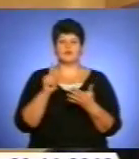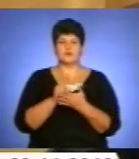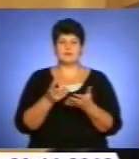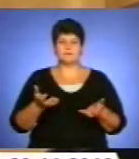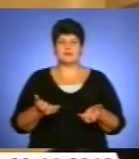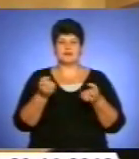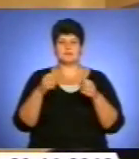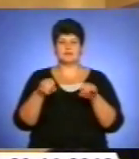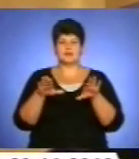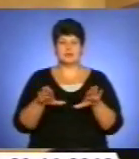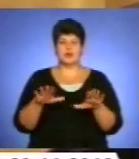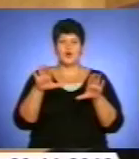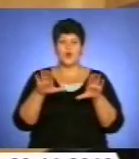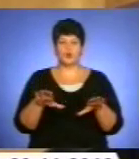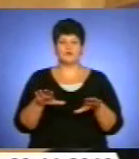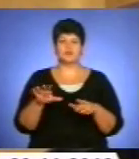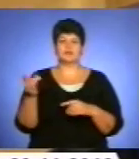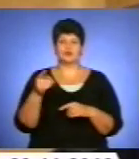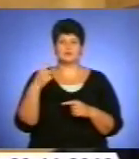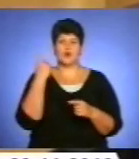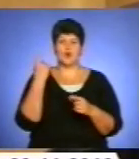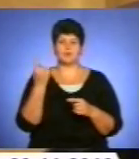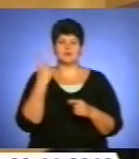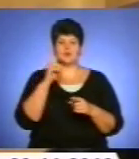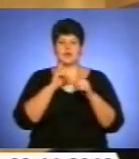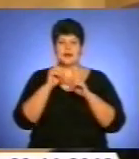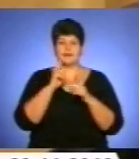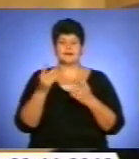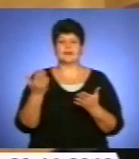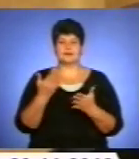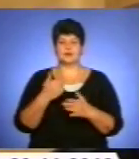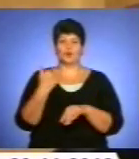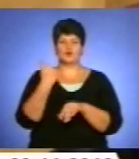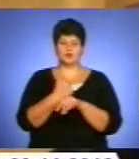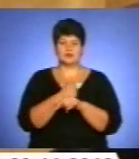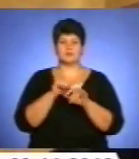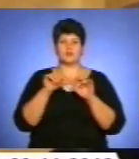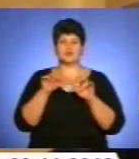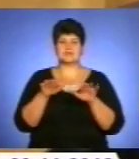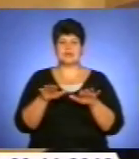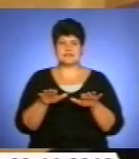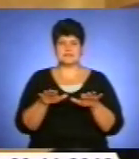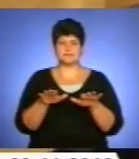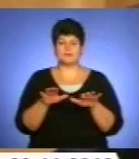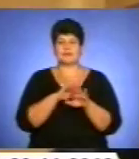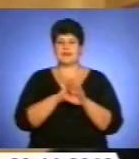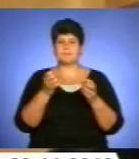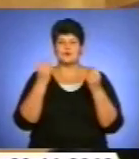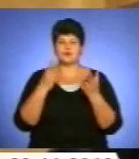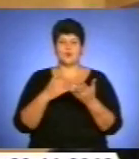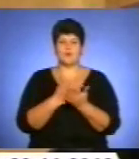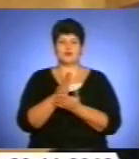по голові Тернопільської обласної ради, які очолюють процес не просто політичних областей,